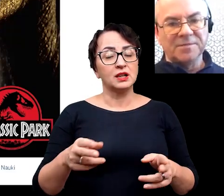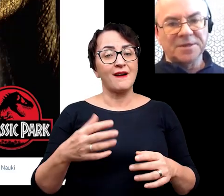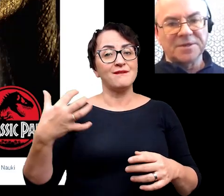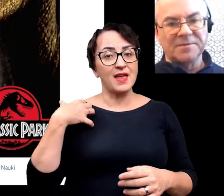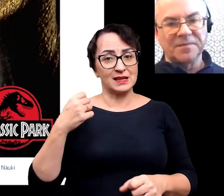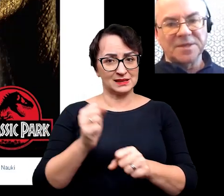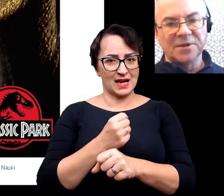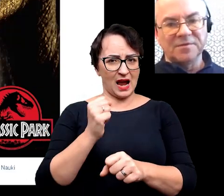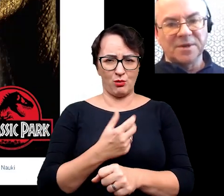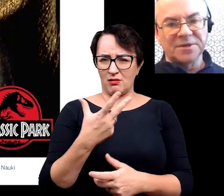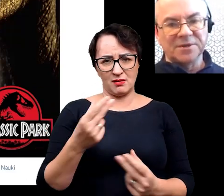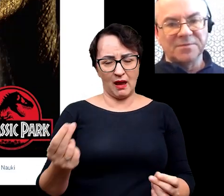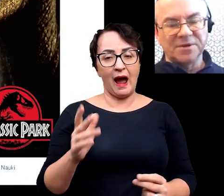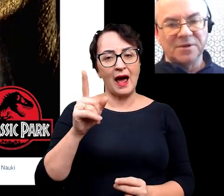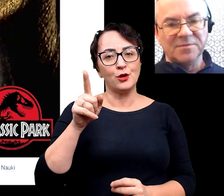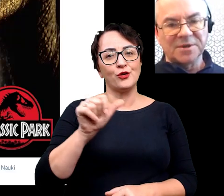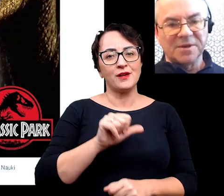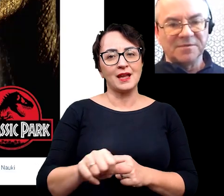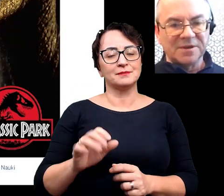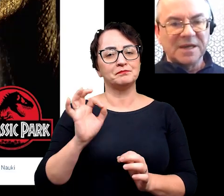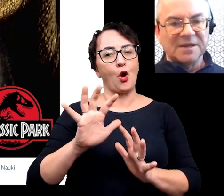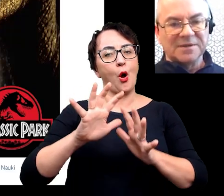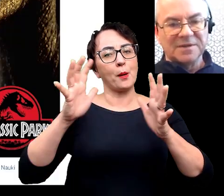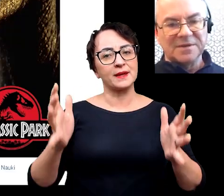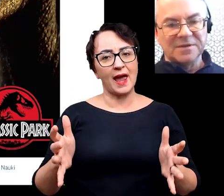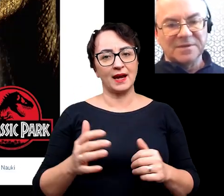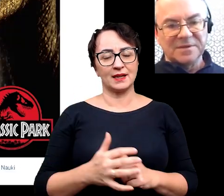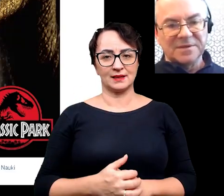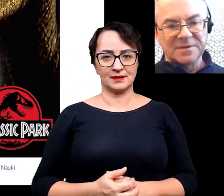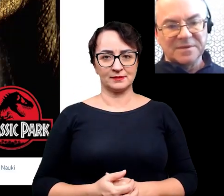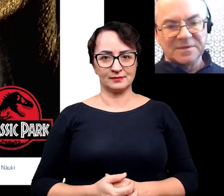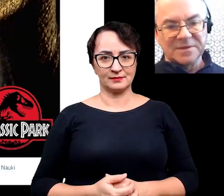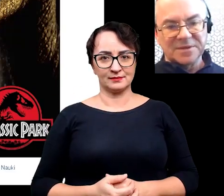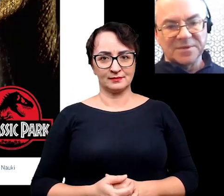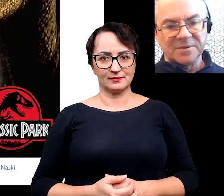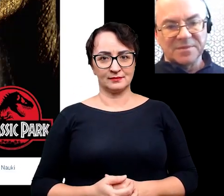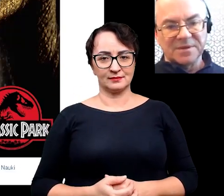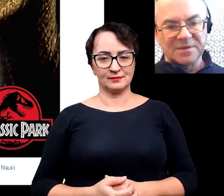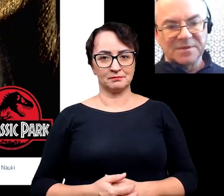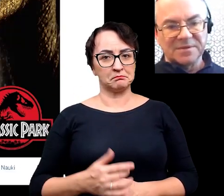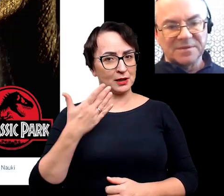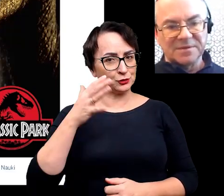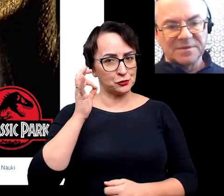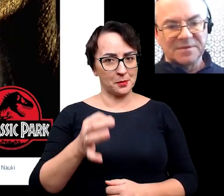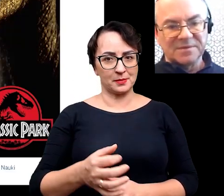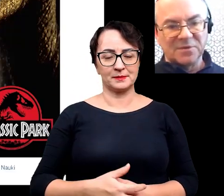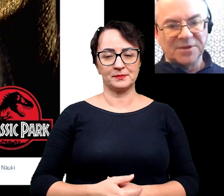skał. Natomiast stanowią bardzo dobry obiekt, prawda, są, są